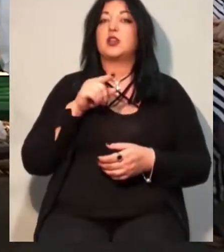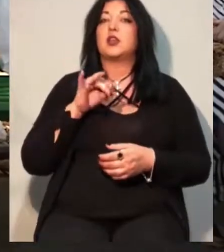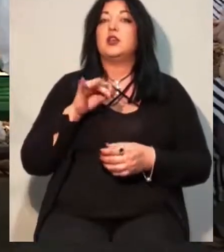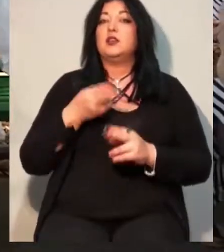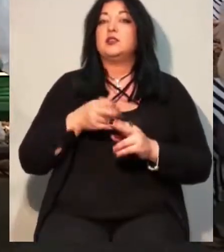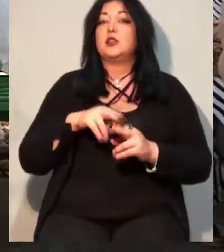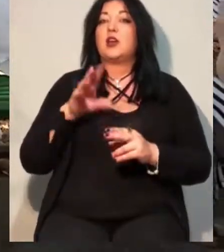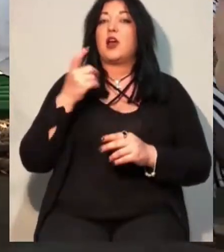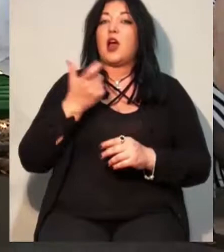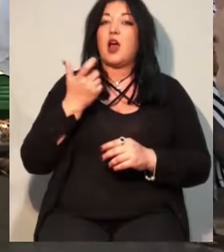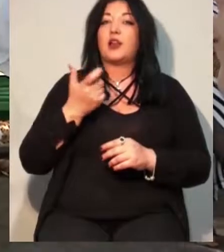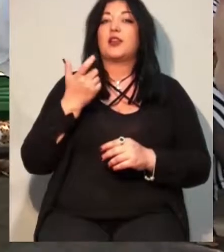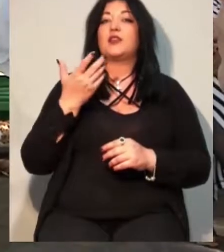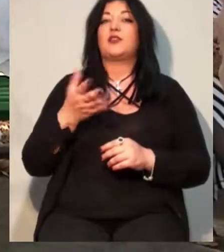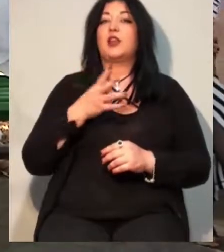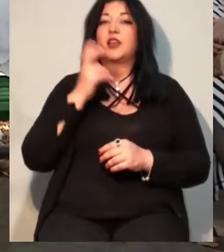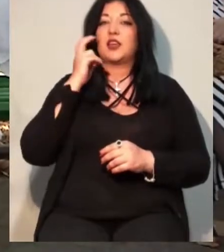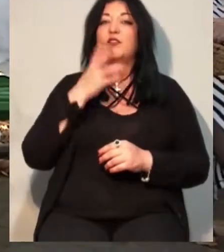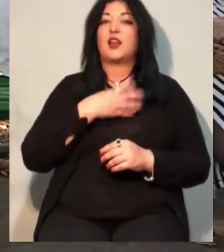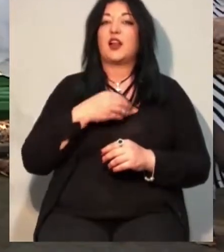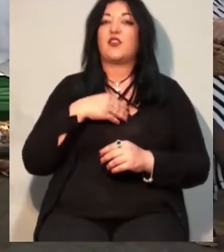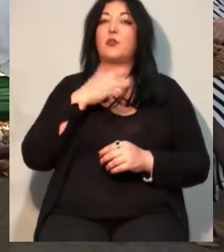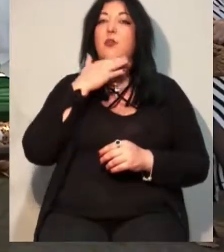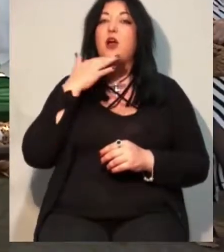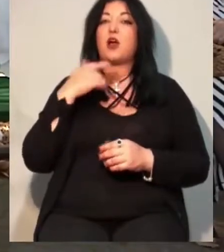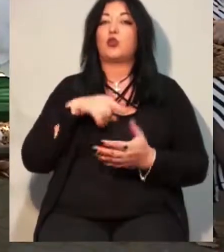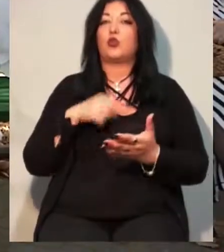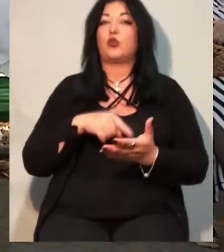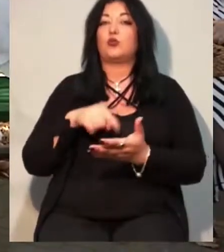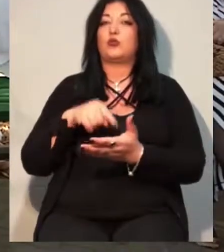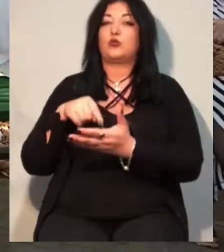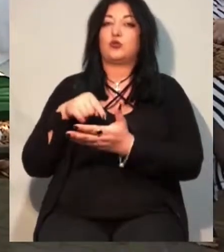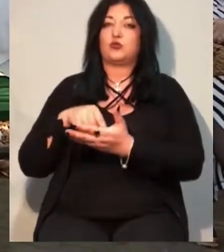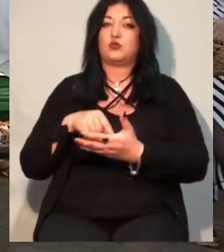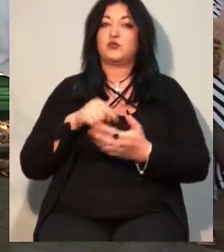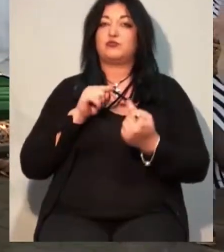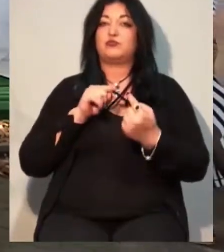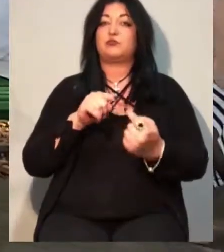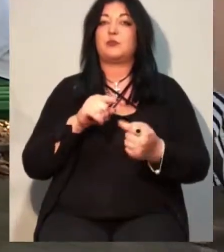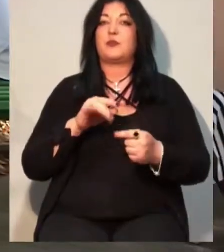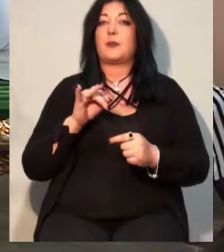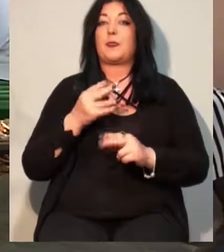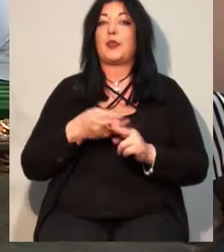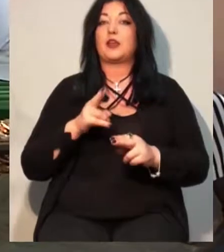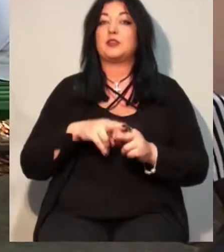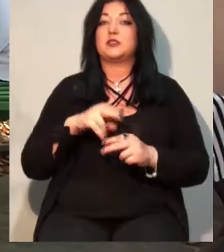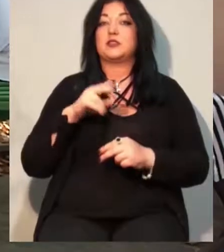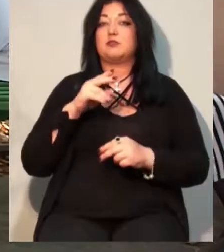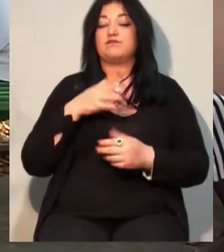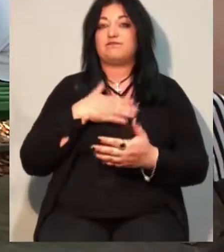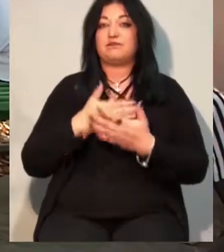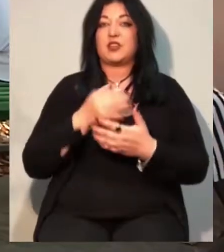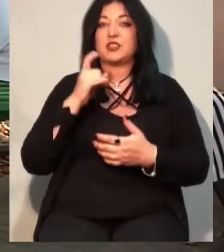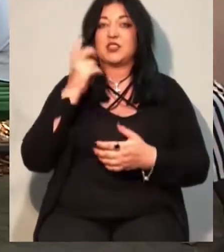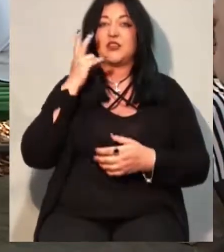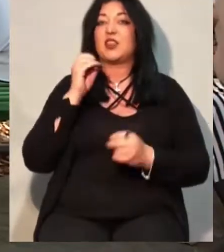Харків, Чернівці, це Львів, це багато міст, дійсно багато. І це акція солідарності із Києвом, тому що не лише Київ, а вся